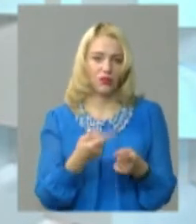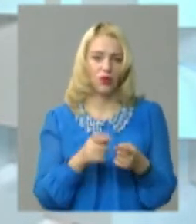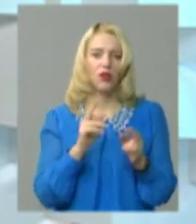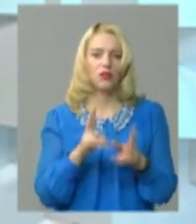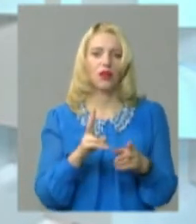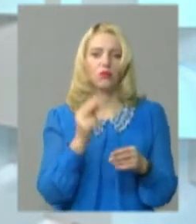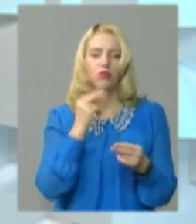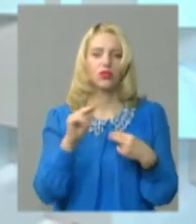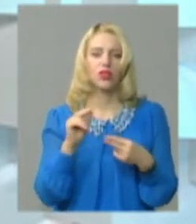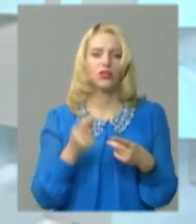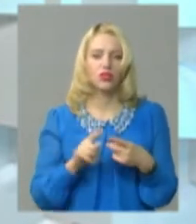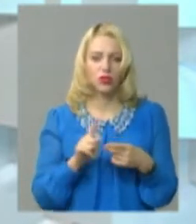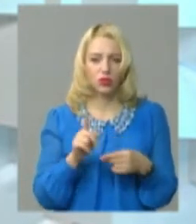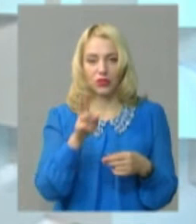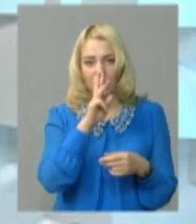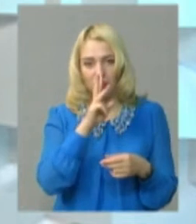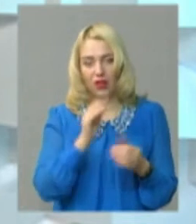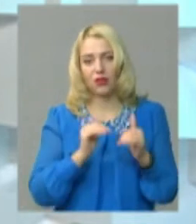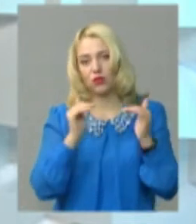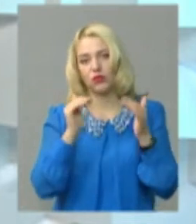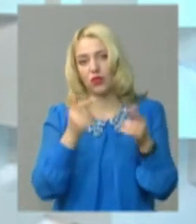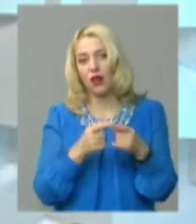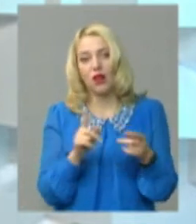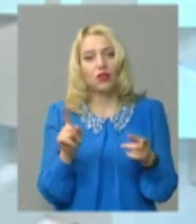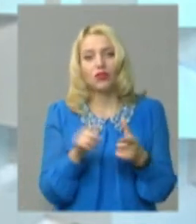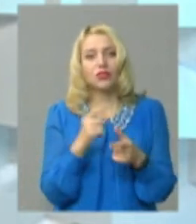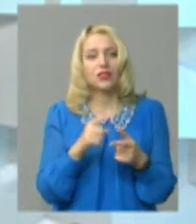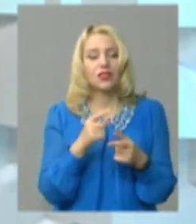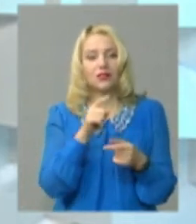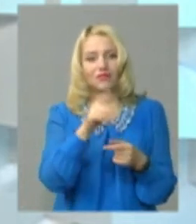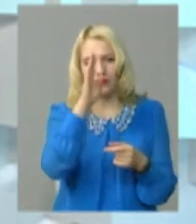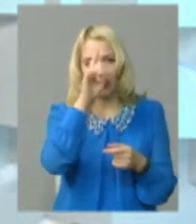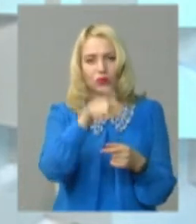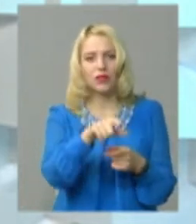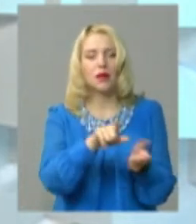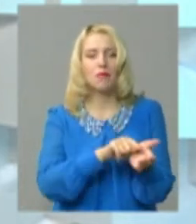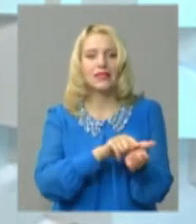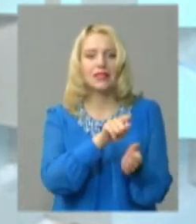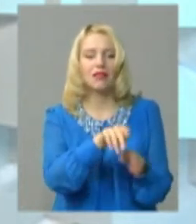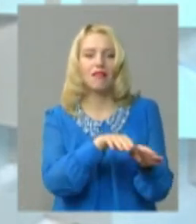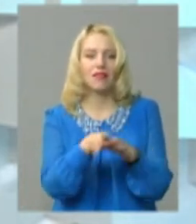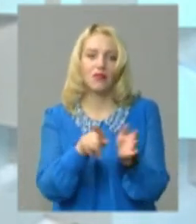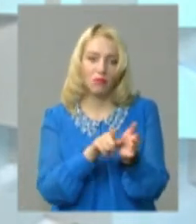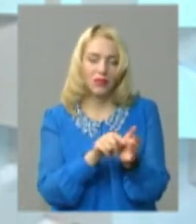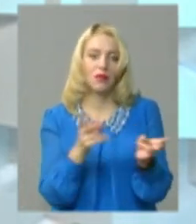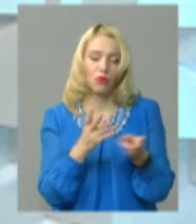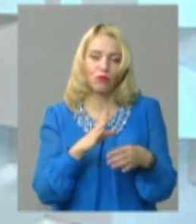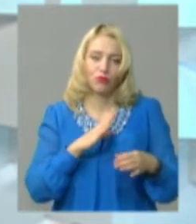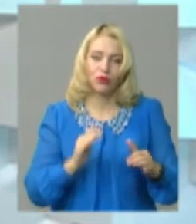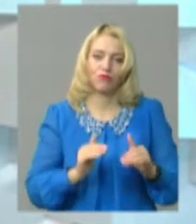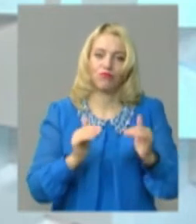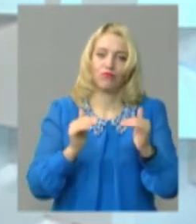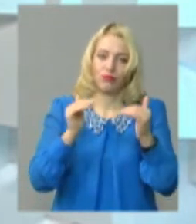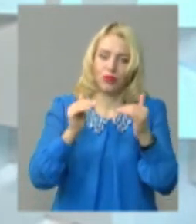як виписнуєте, покращення в тому, що заробітна плата росте. Ну, може це не покращення. Через те, що це був пенсіонер, я думаю, що рівень пенсії має бути такий,